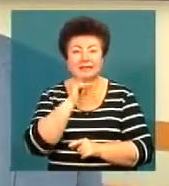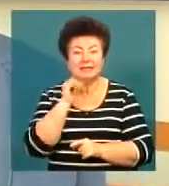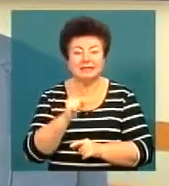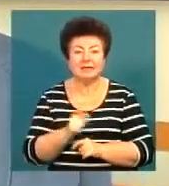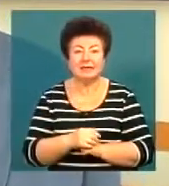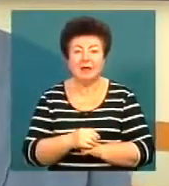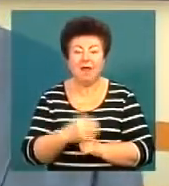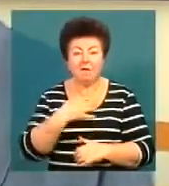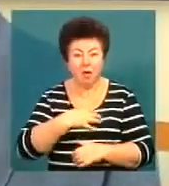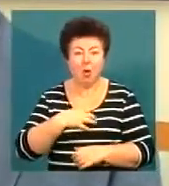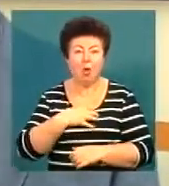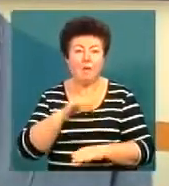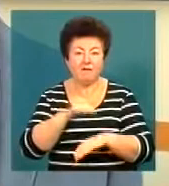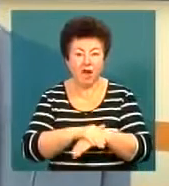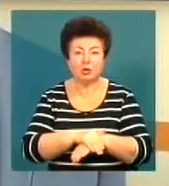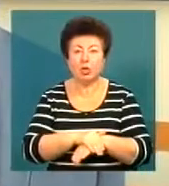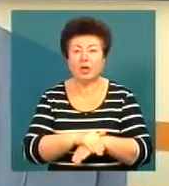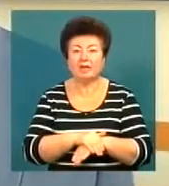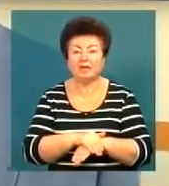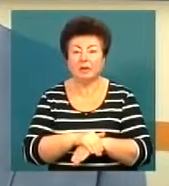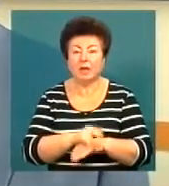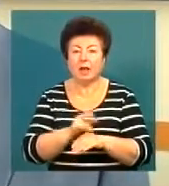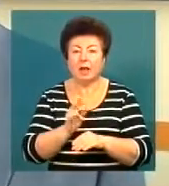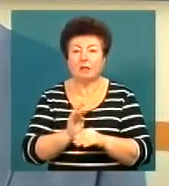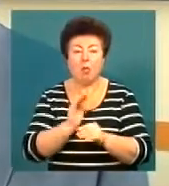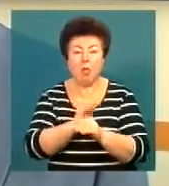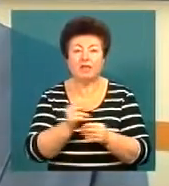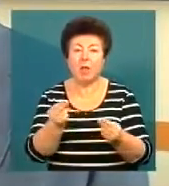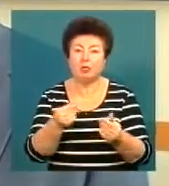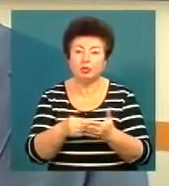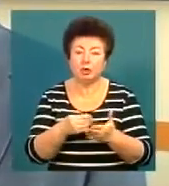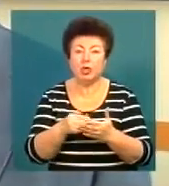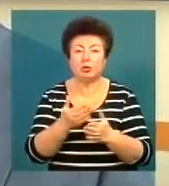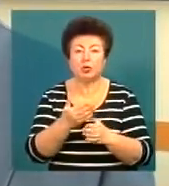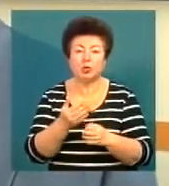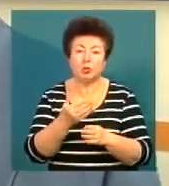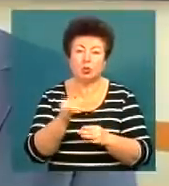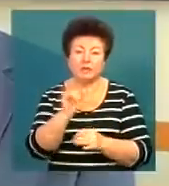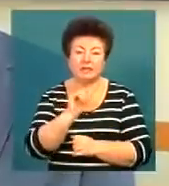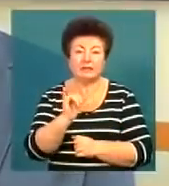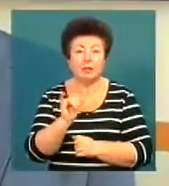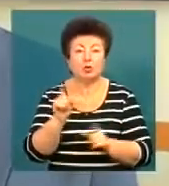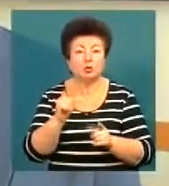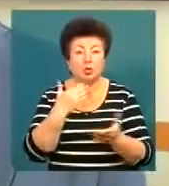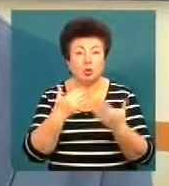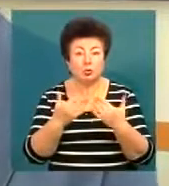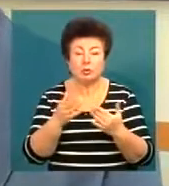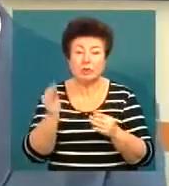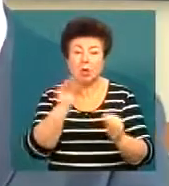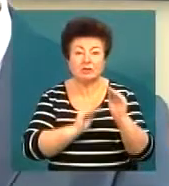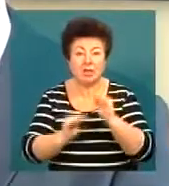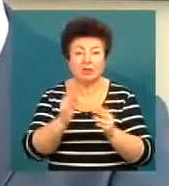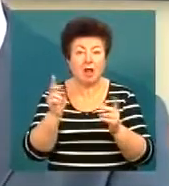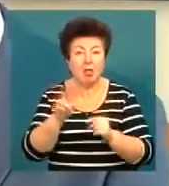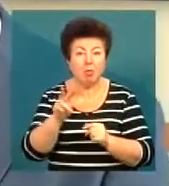вагомих факторів наповнені бюджету, доходної частини бюджету університету. Що стосується оснащення